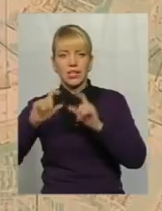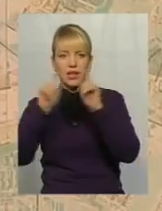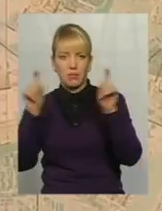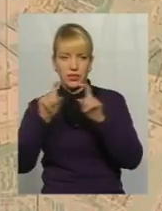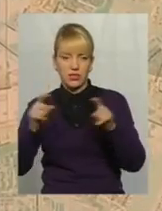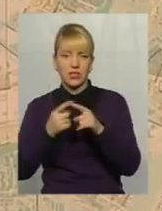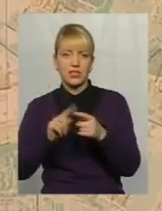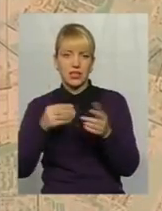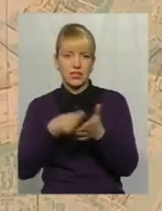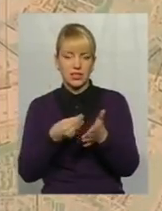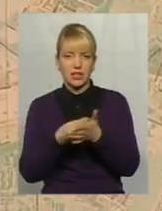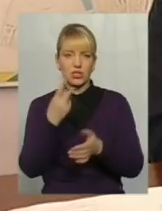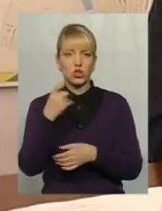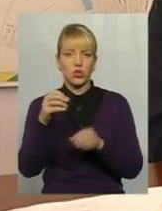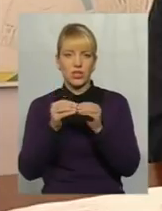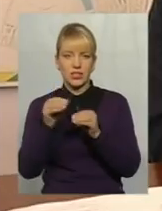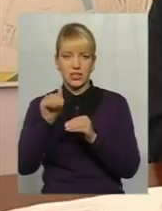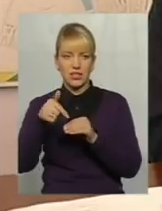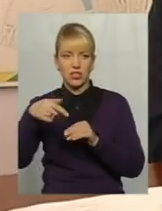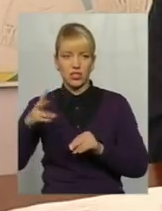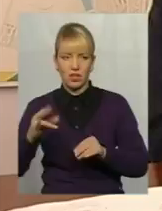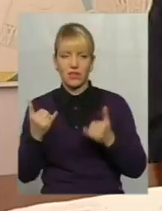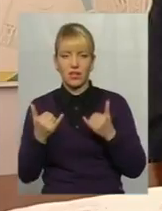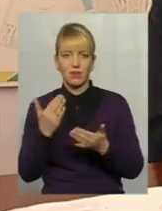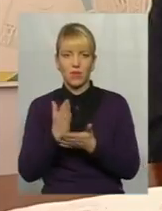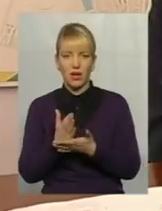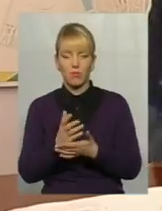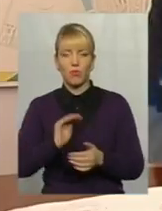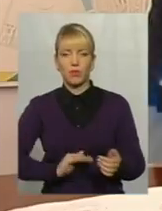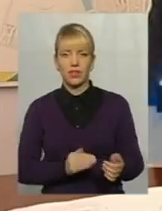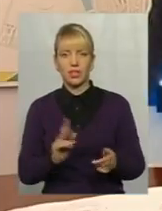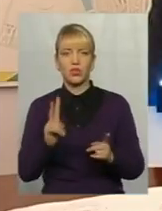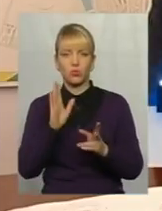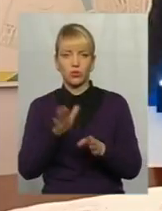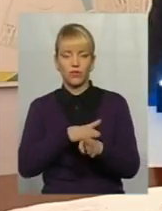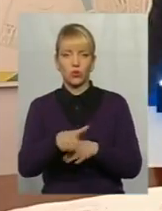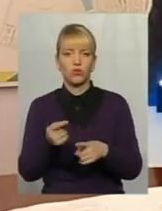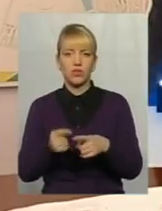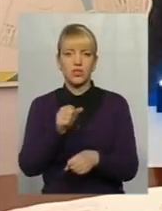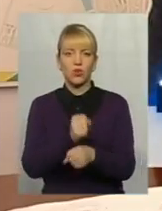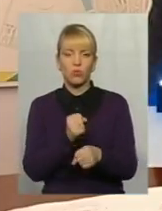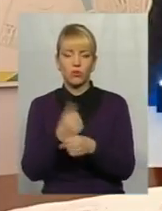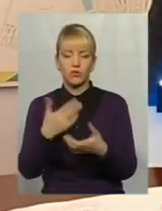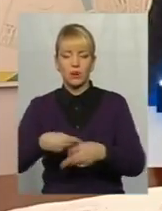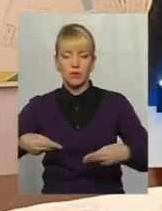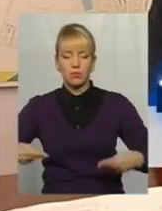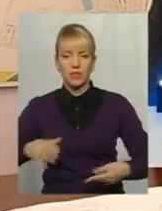– 110 тисяч гривень. Наразі ми вже маємо підрядника, який буде виконувати ці роботи, вже підписана вогода.